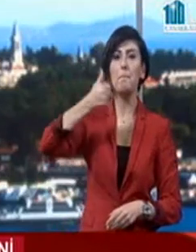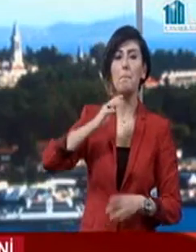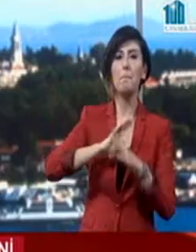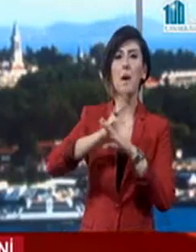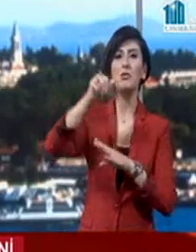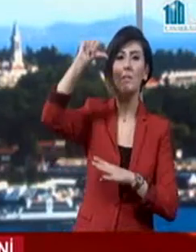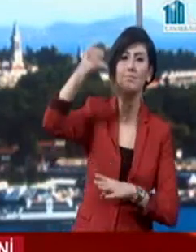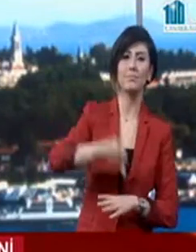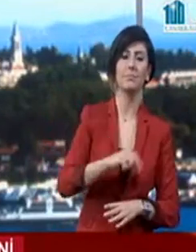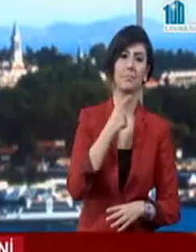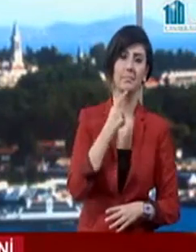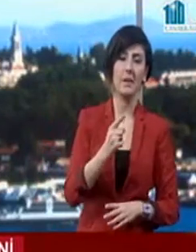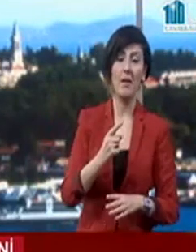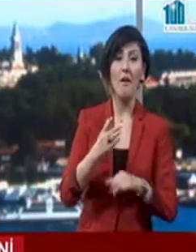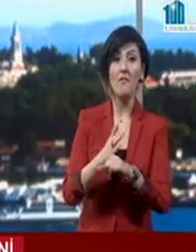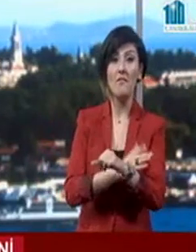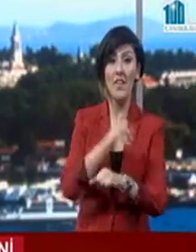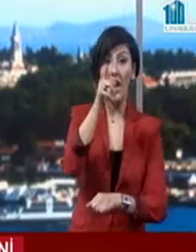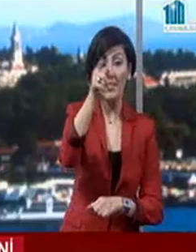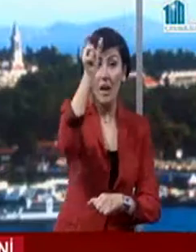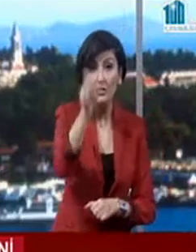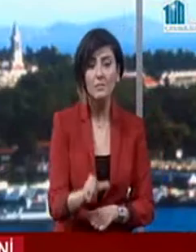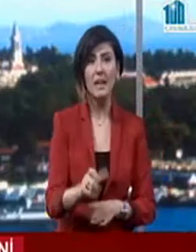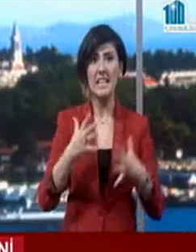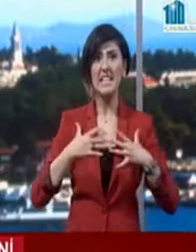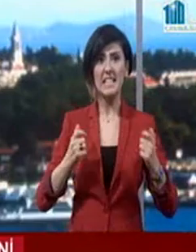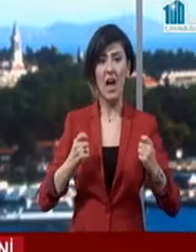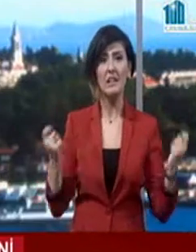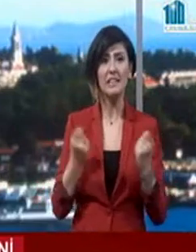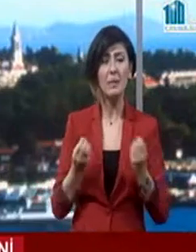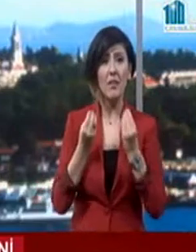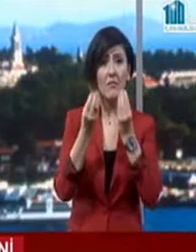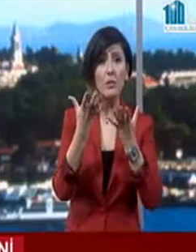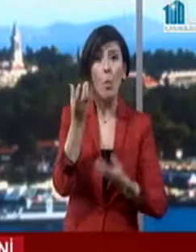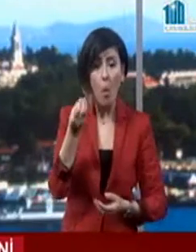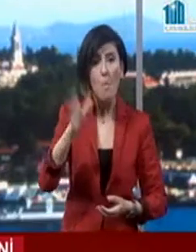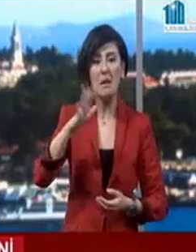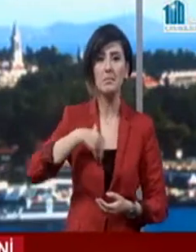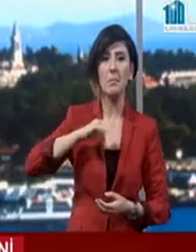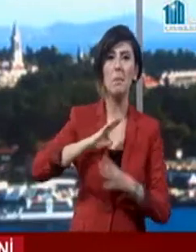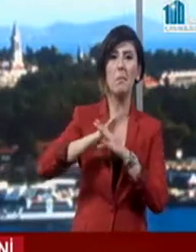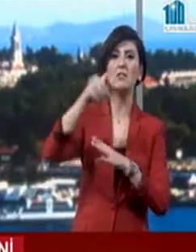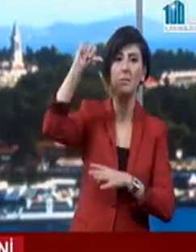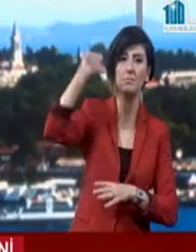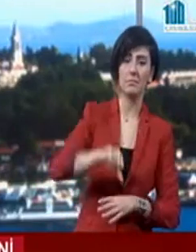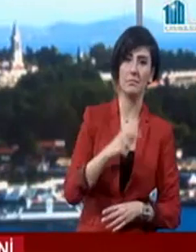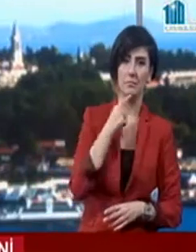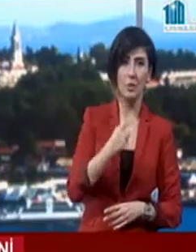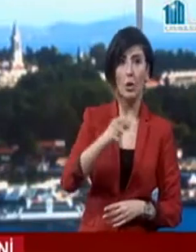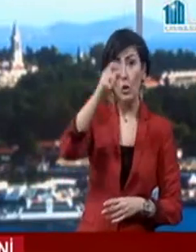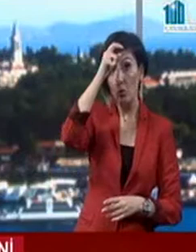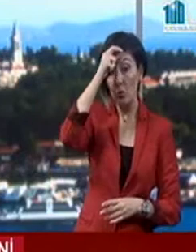Vatandaşına en iyi sağlık hizmetini vermeyen devlet başarısız bir devlettir. Ama artık Türkiye